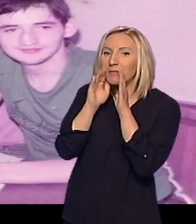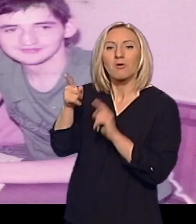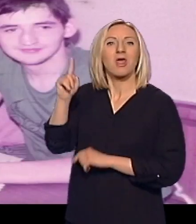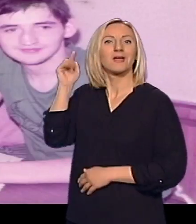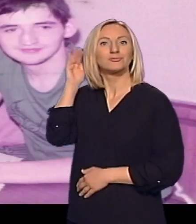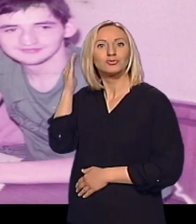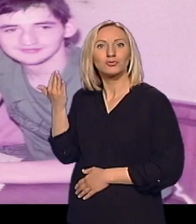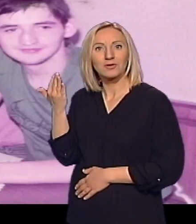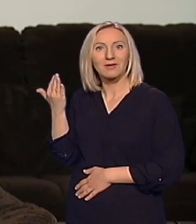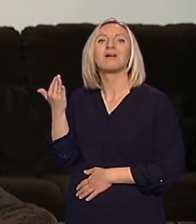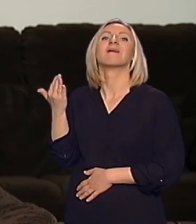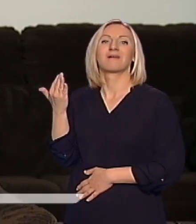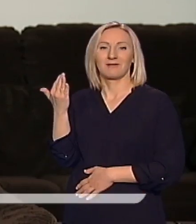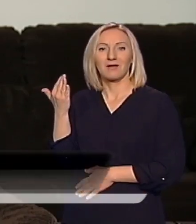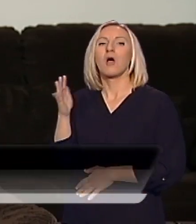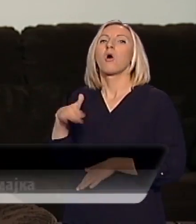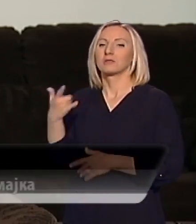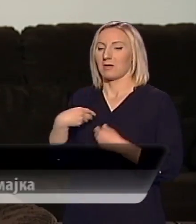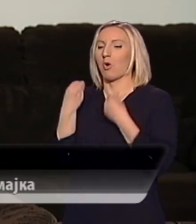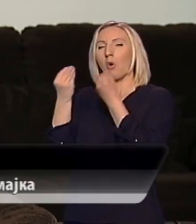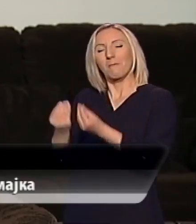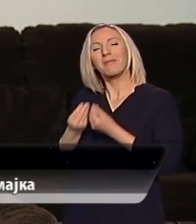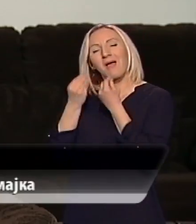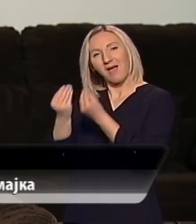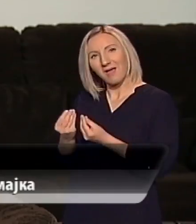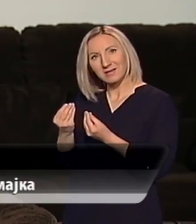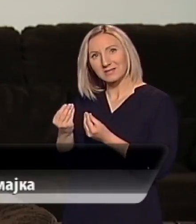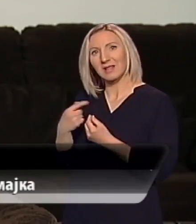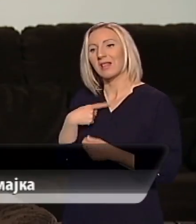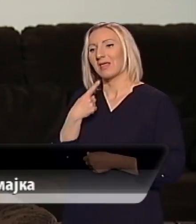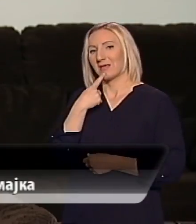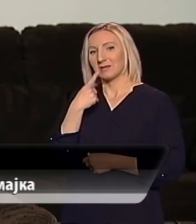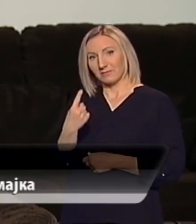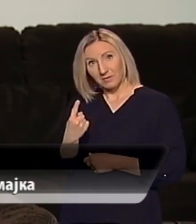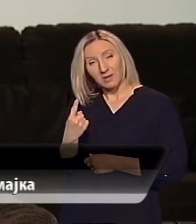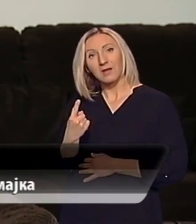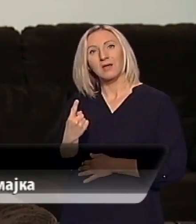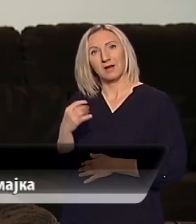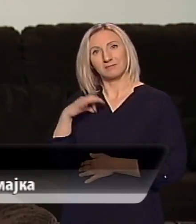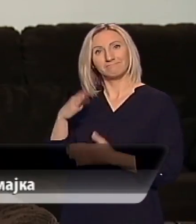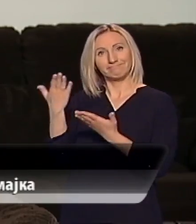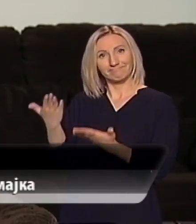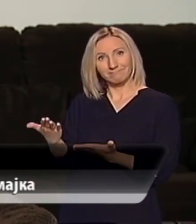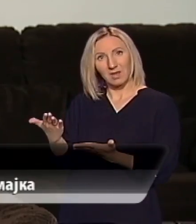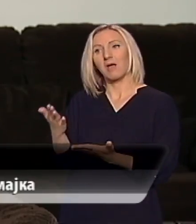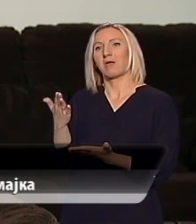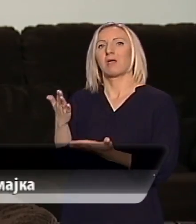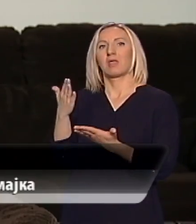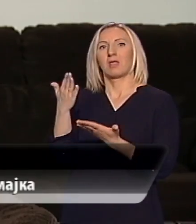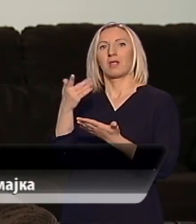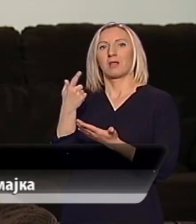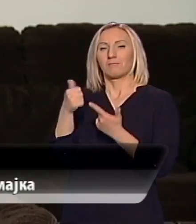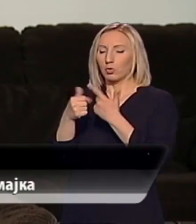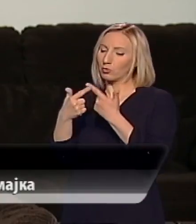I onda tako mi smo njoj objasnili. Ja sam joj rekla, sine, znaš tvoj brat tako i moraš da